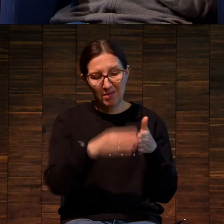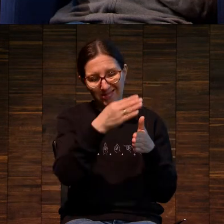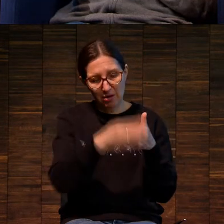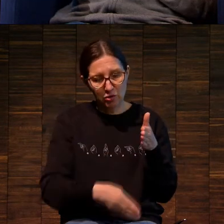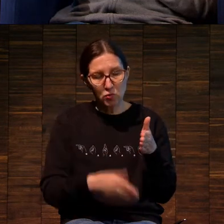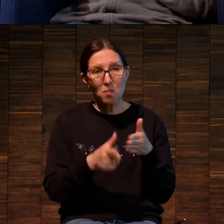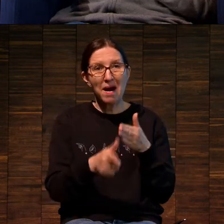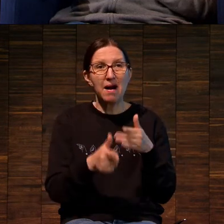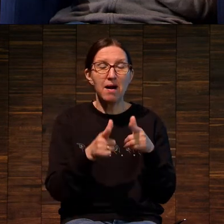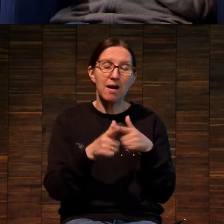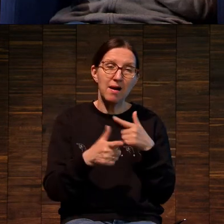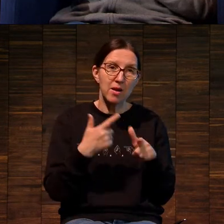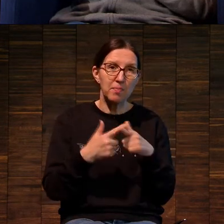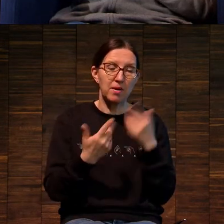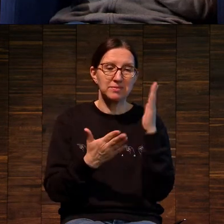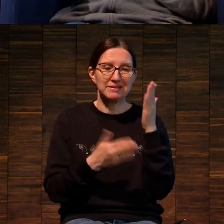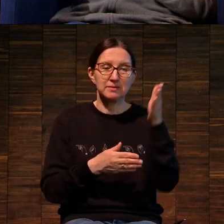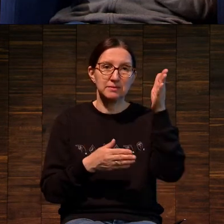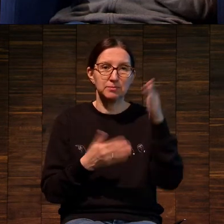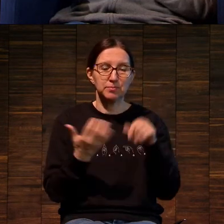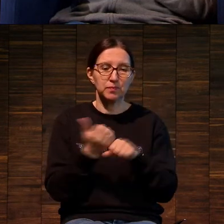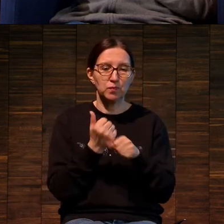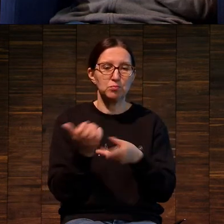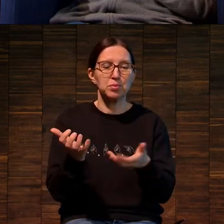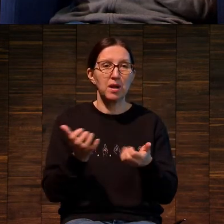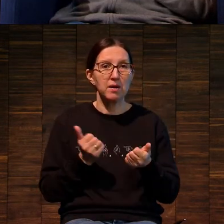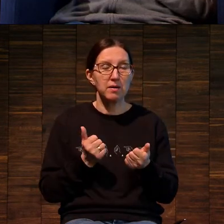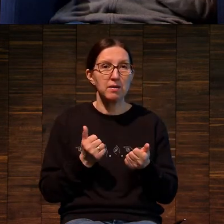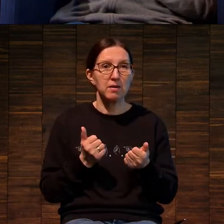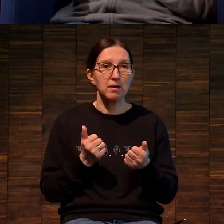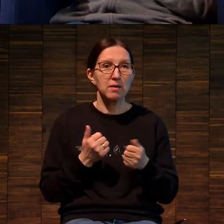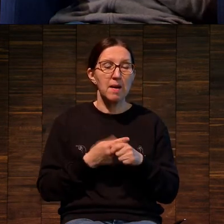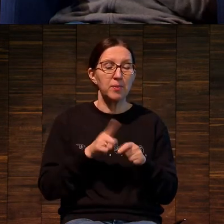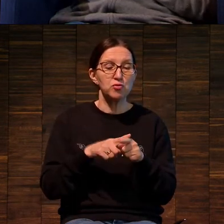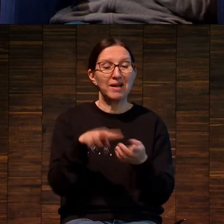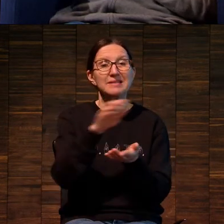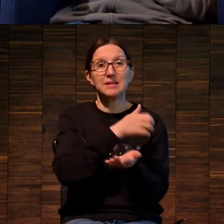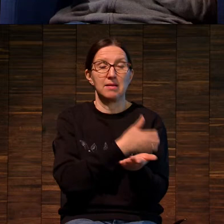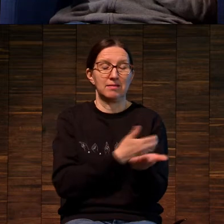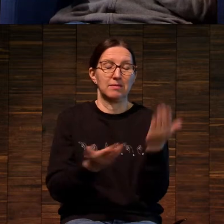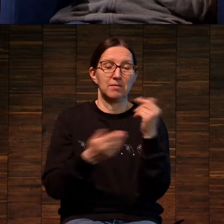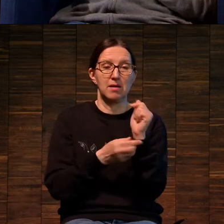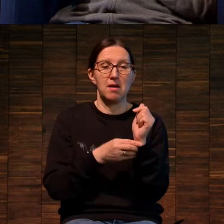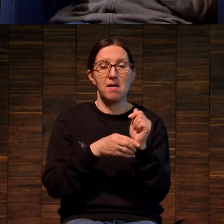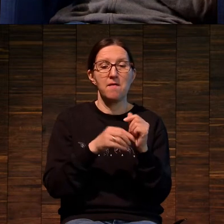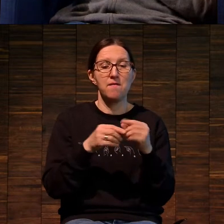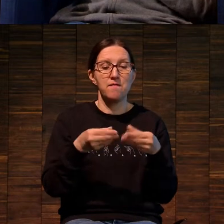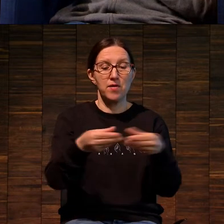вдоль слоев древесины резали.